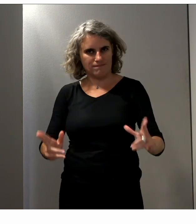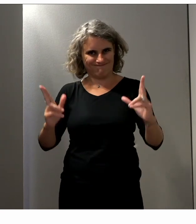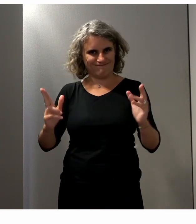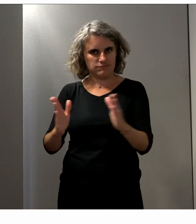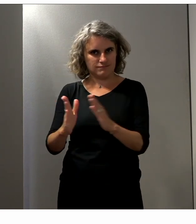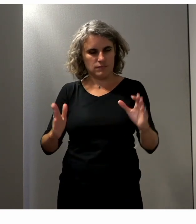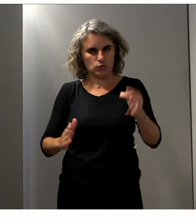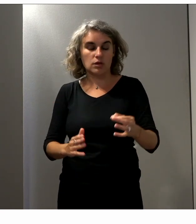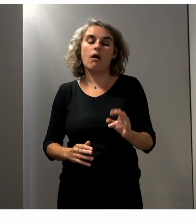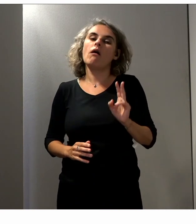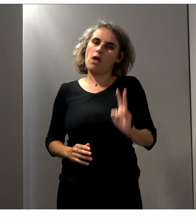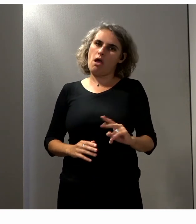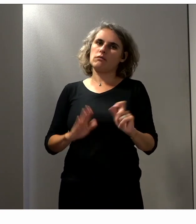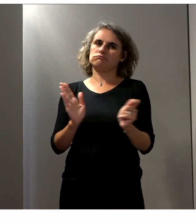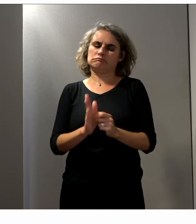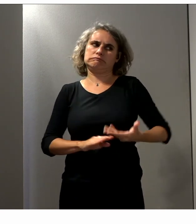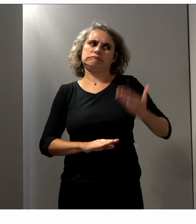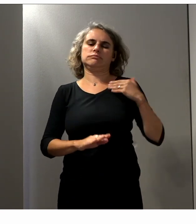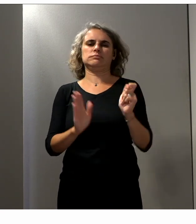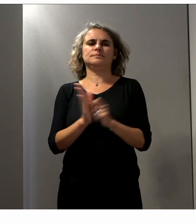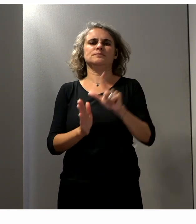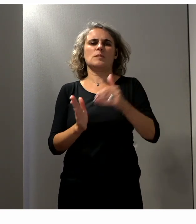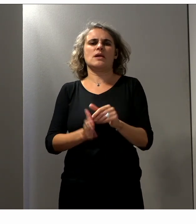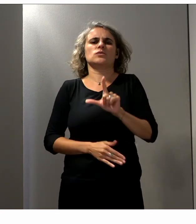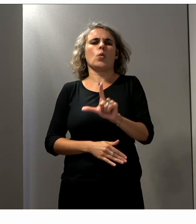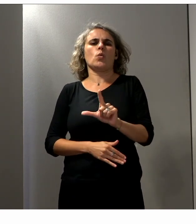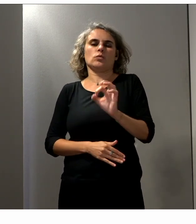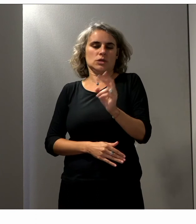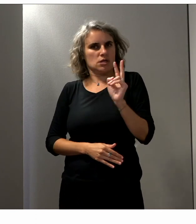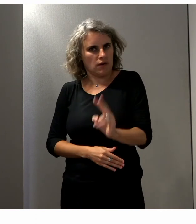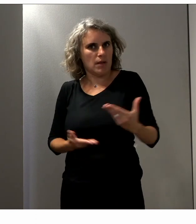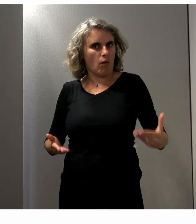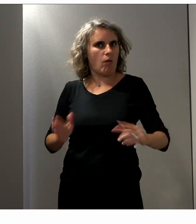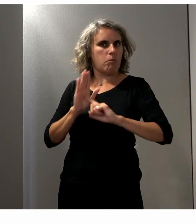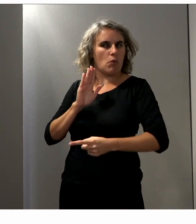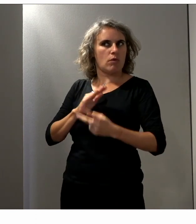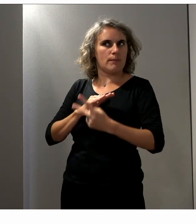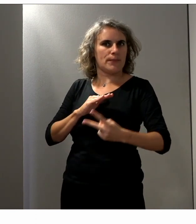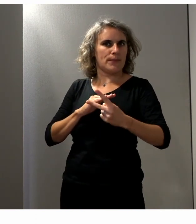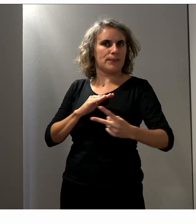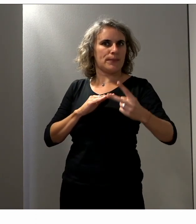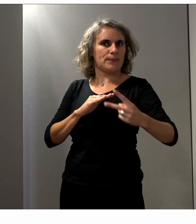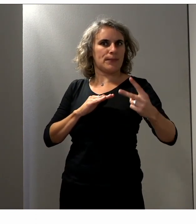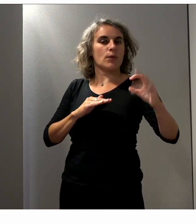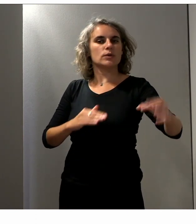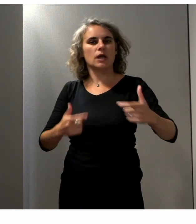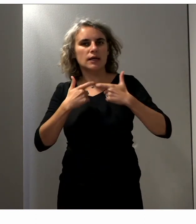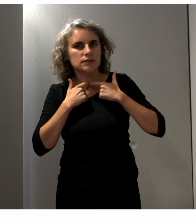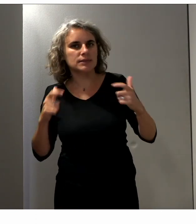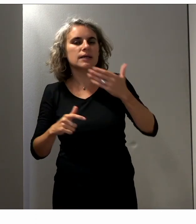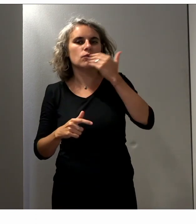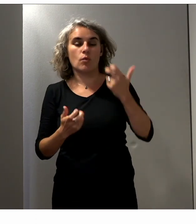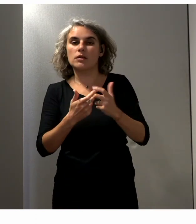Il est vrai que depuis les élections de 2002, on voit de plus en plus d'obligations en termes d'accessibilité pour les